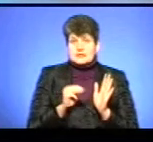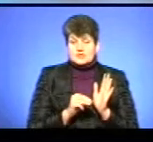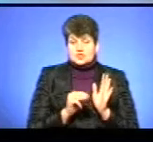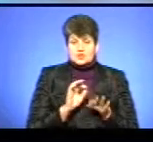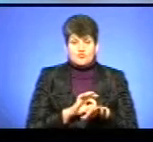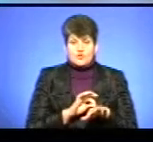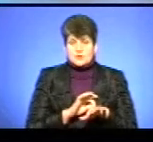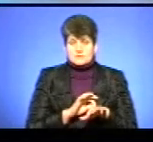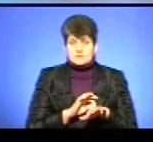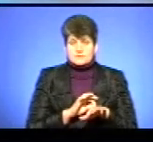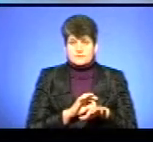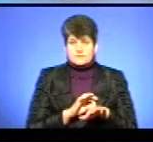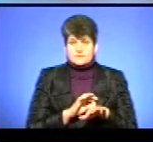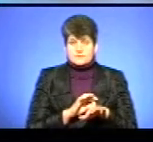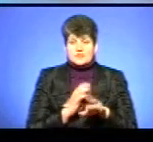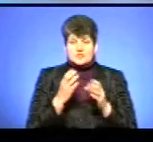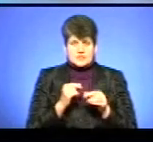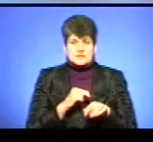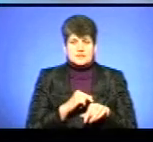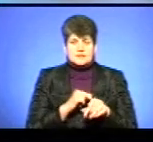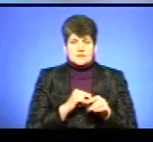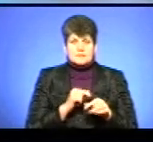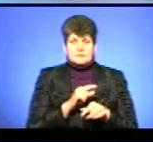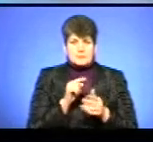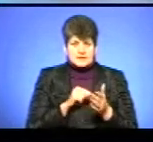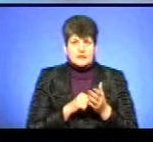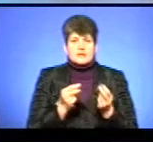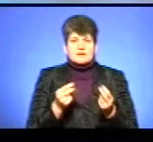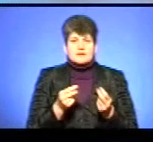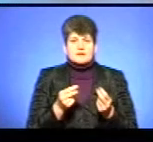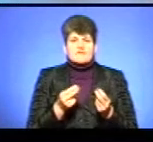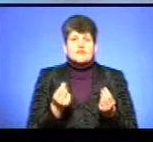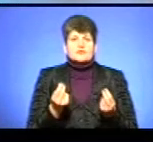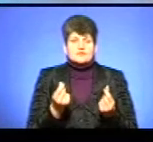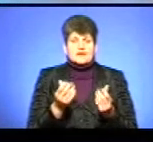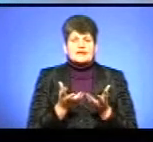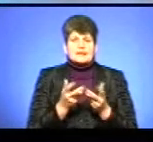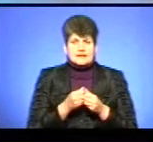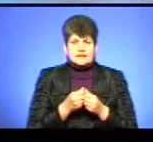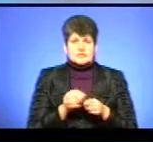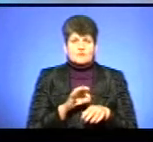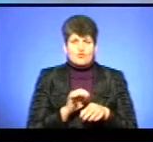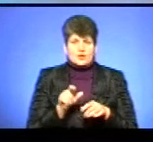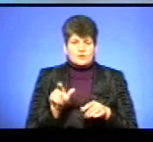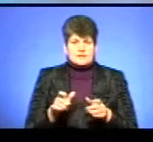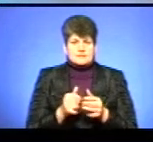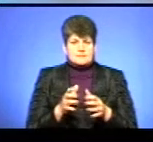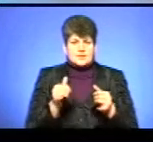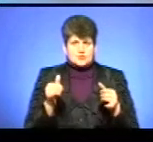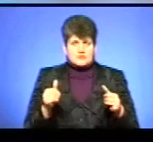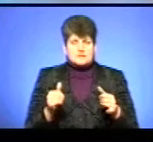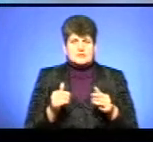хворих. Зачапимо ще питання фінансування. Якщо кількість хворих збільшується, фінансуванням трохи ситуація не така.